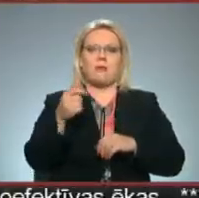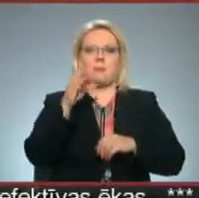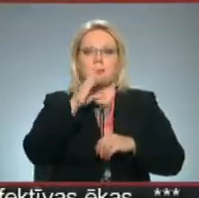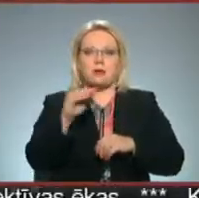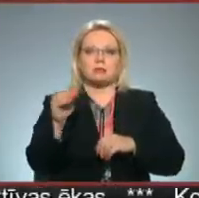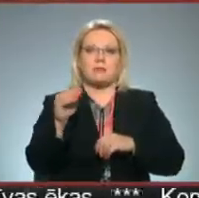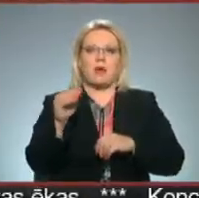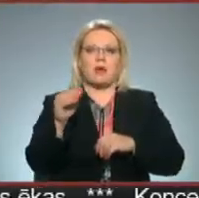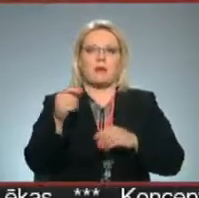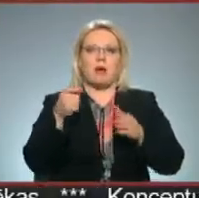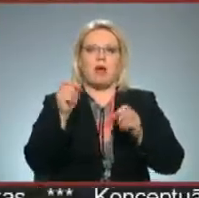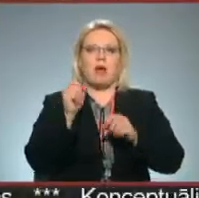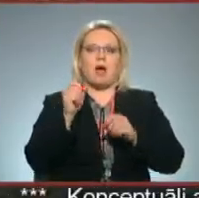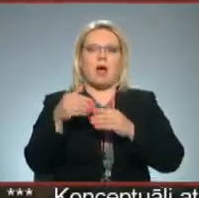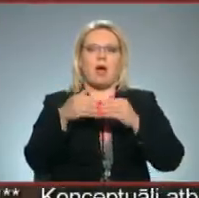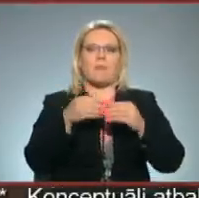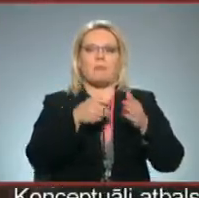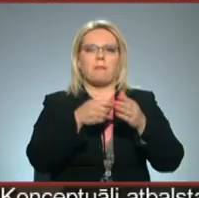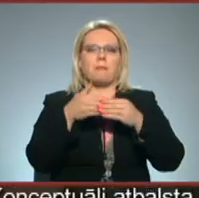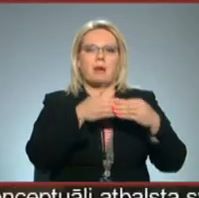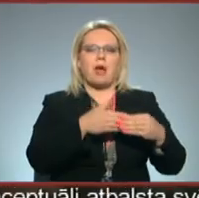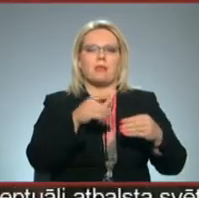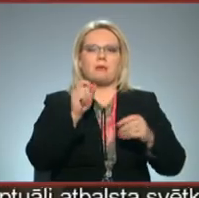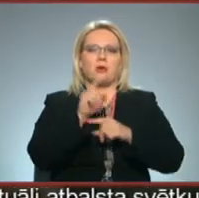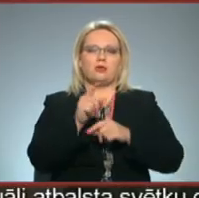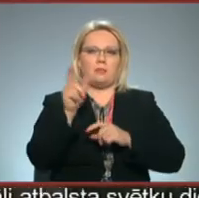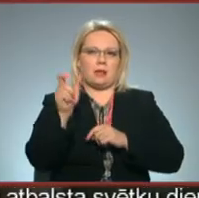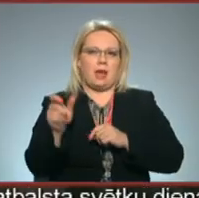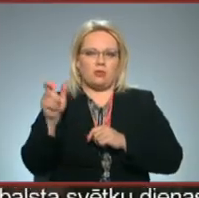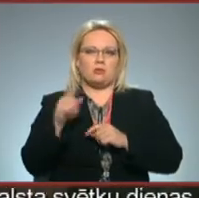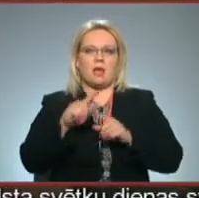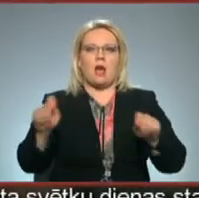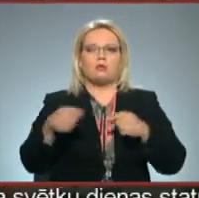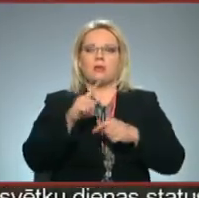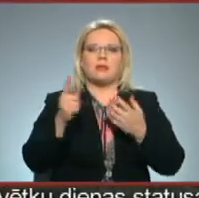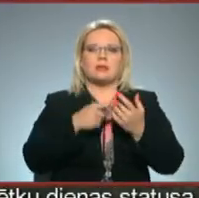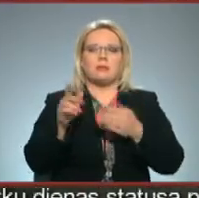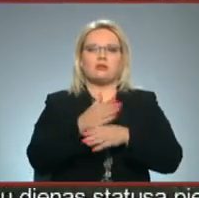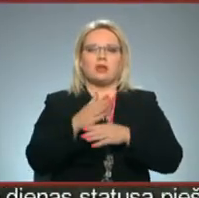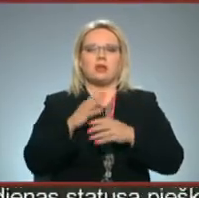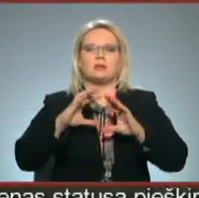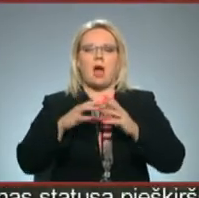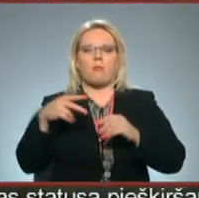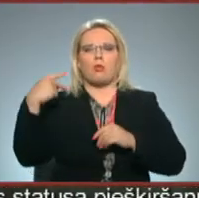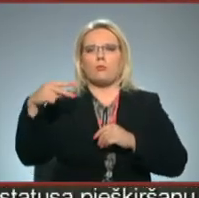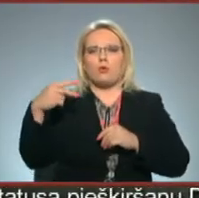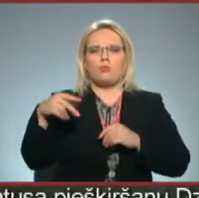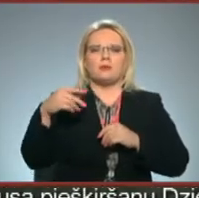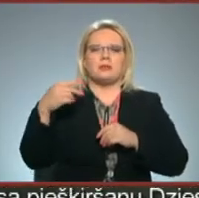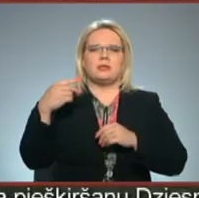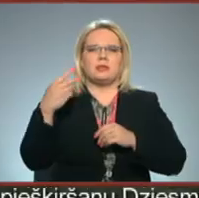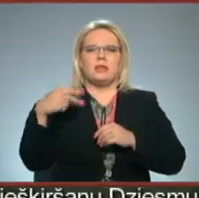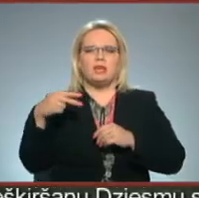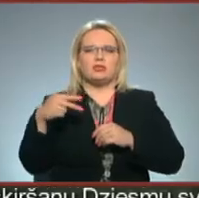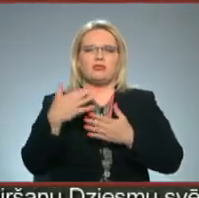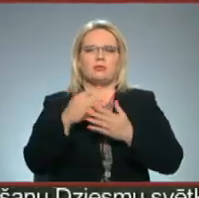apgādāt pasūtījumu klientus. Ātaugās tiek audzētas neskaitāmi šķirni sāboli, plūmi, ķiršu un daži un dažādu mazāk